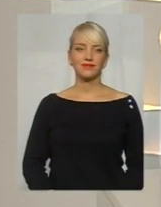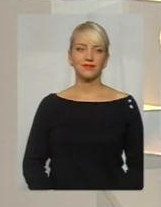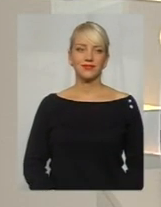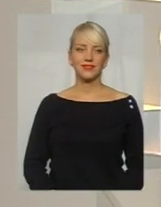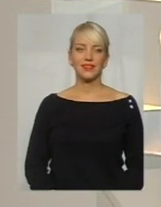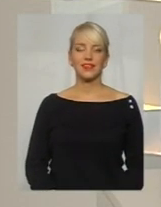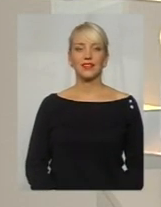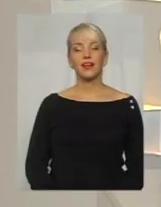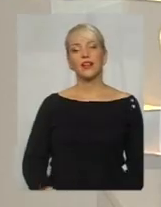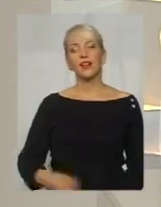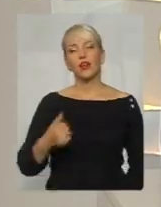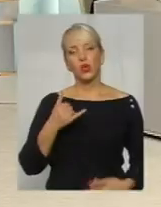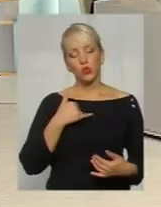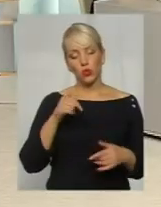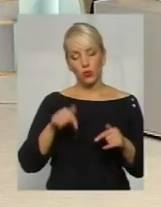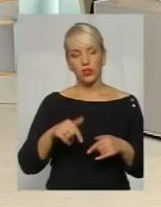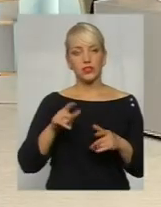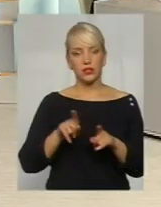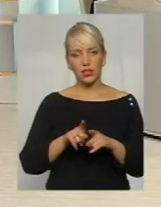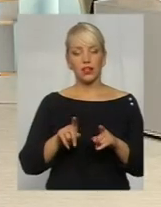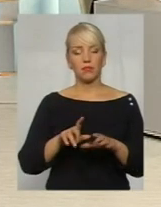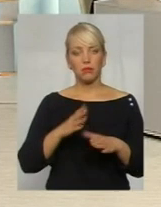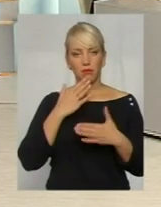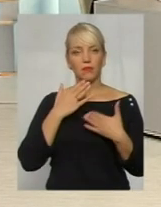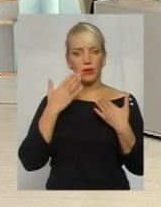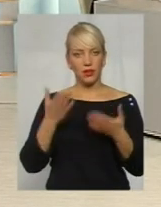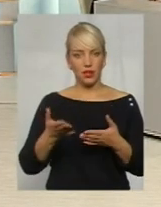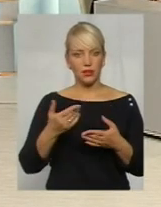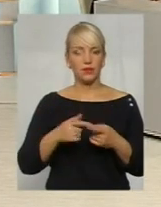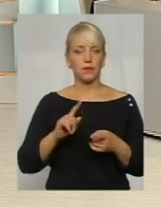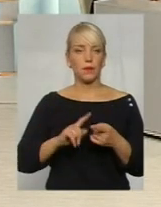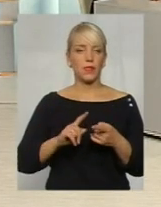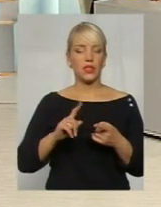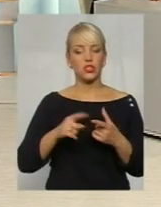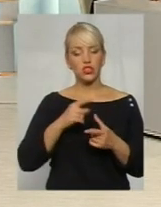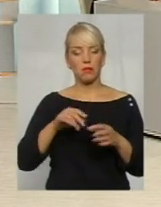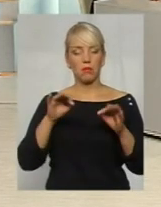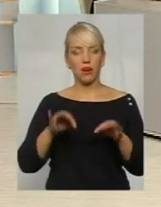І тут в мене до вас, пане Валерій, наступне питання. Чи правда, що найбільш,